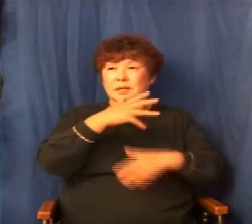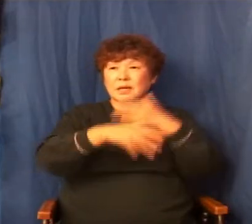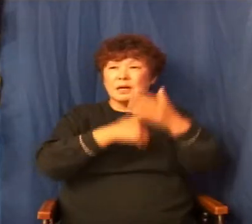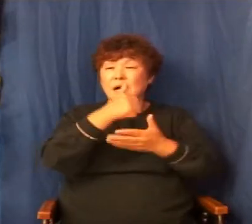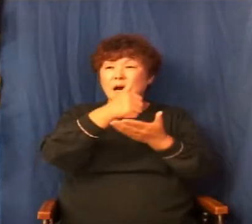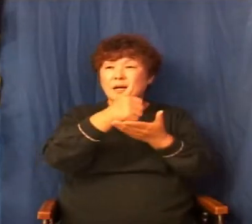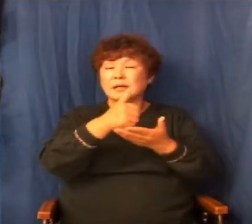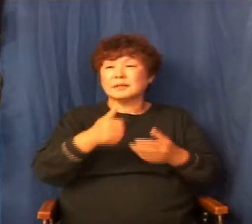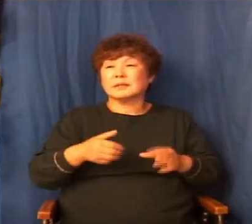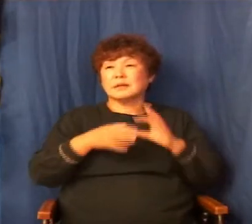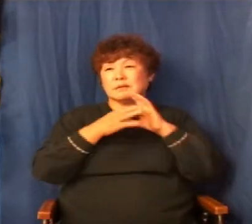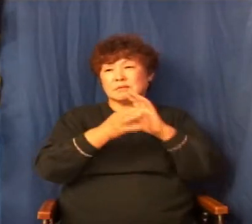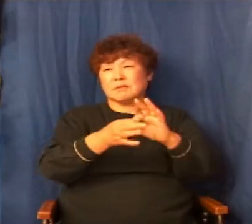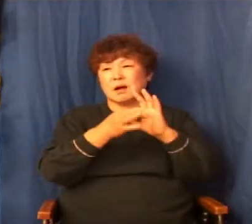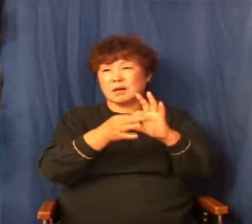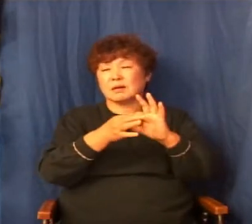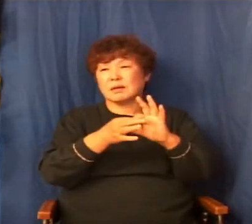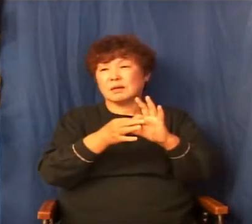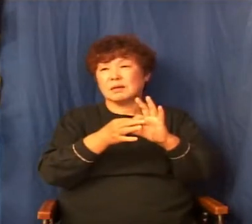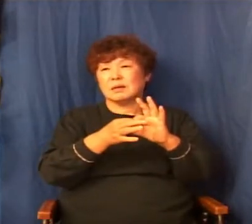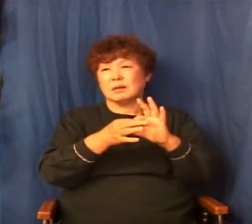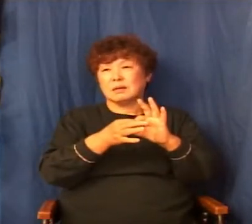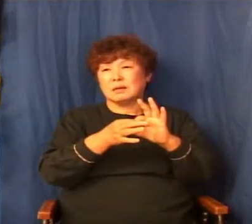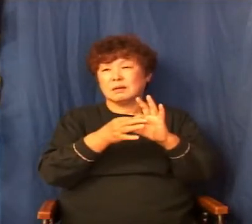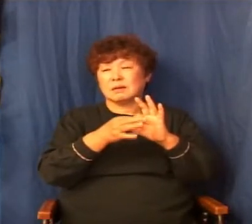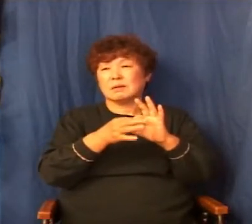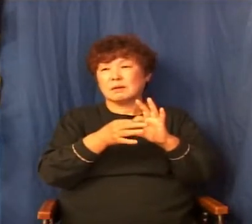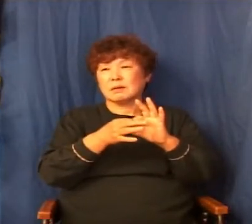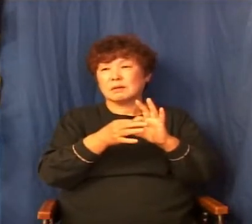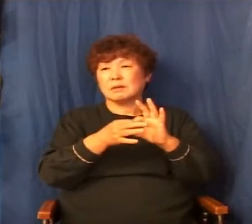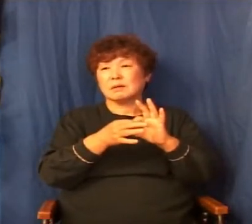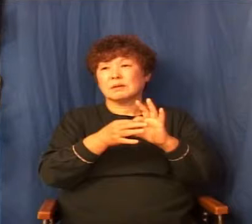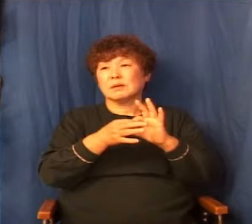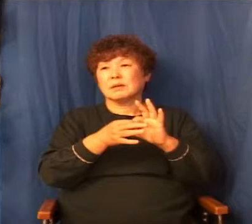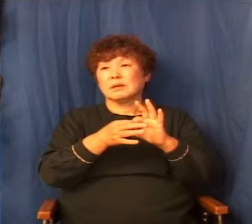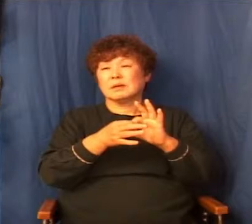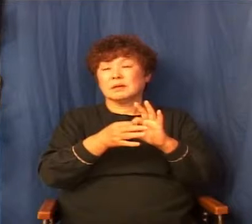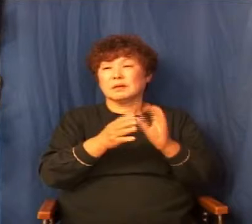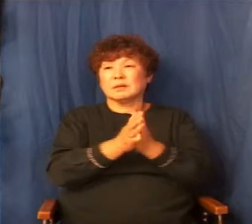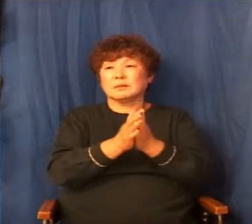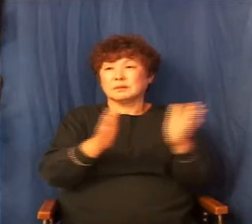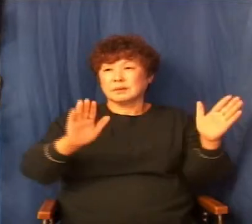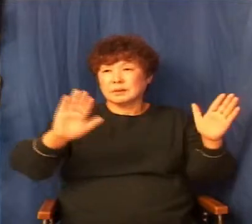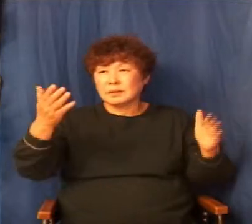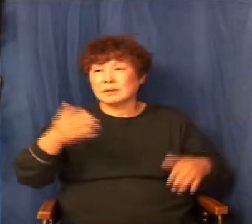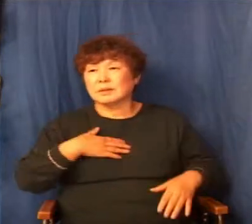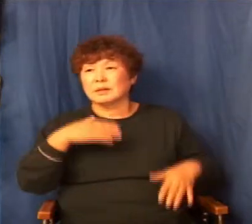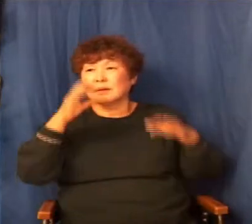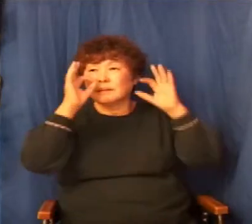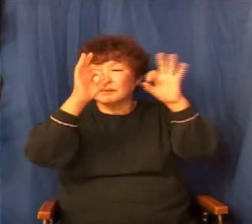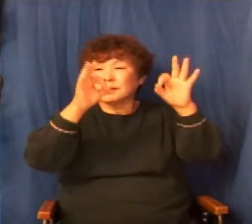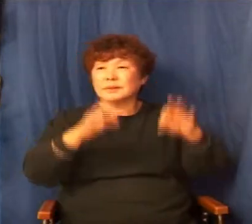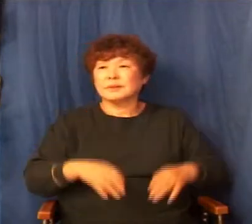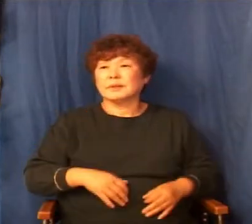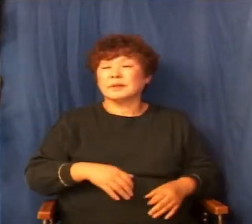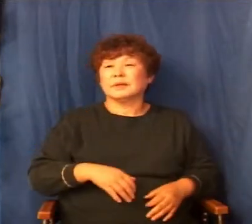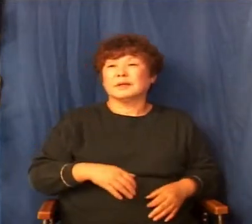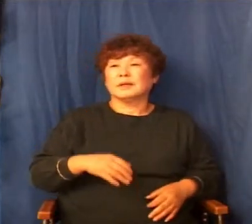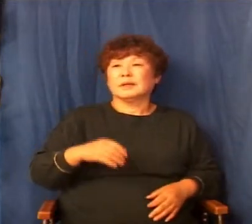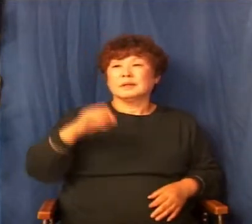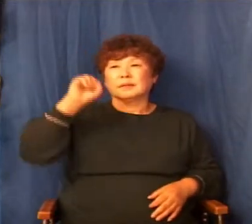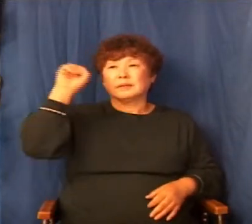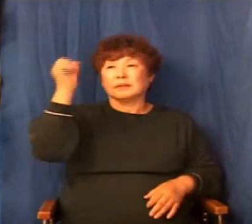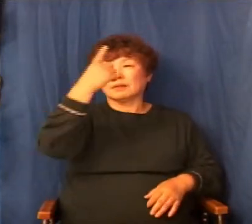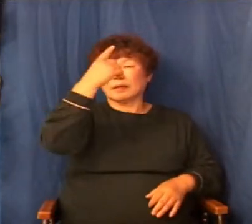현실과의 그런 줄다리기가 시작되는 거예요. 저울질이 시작되는 거예요. 이거는 제가 볼 때 그의 인격이 이긴 겁니다.